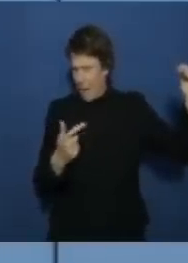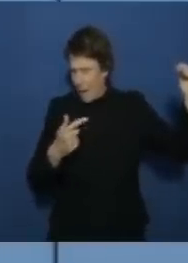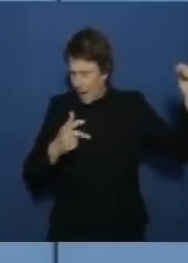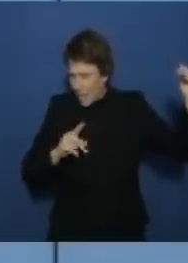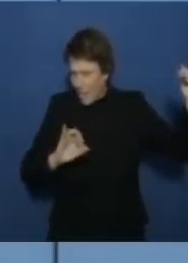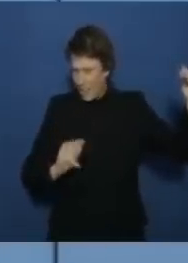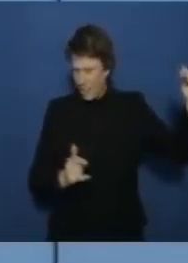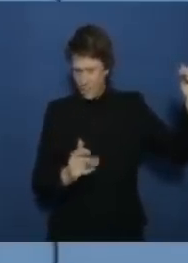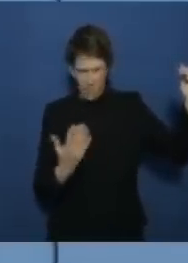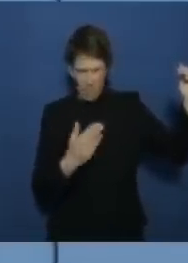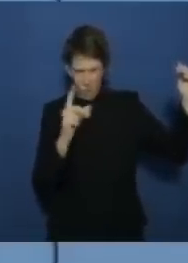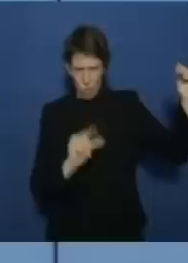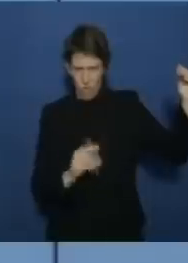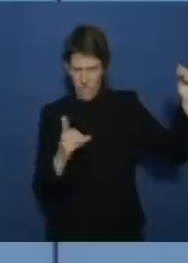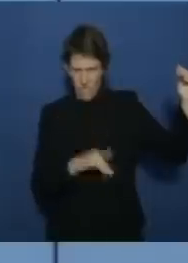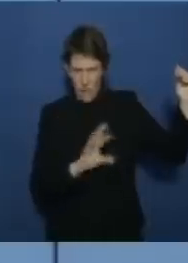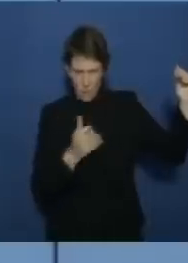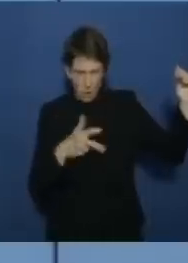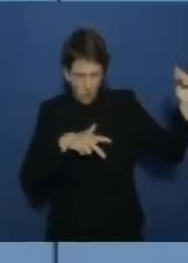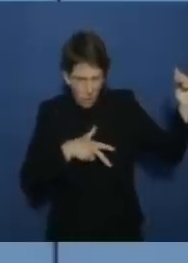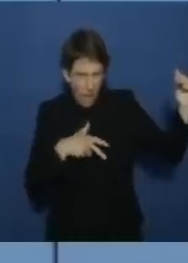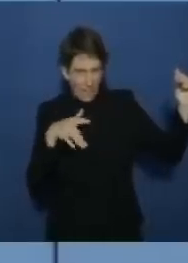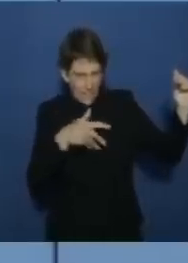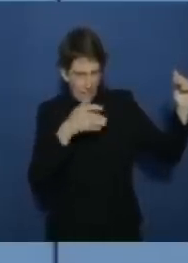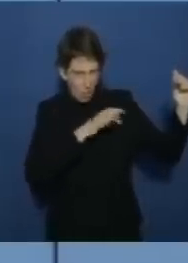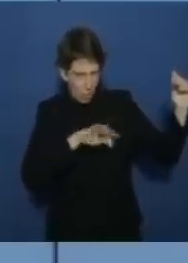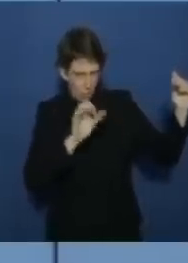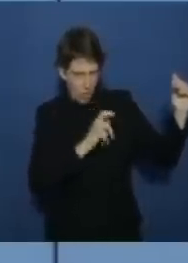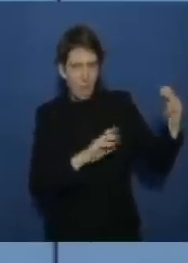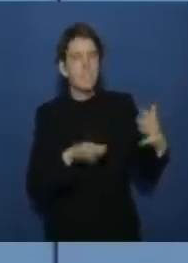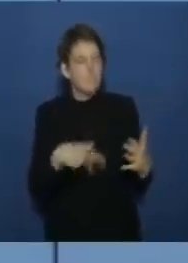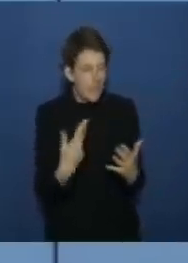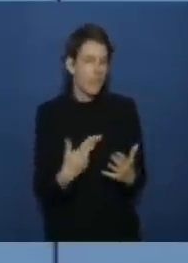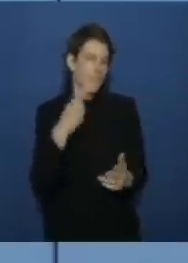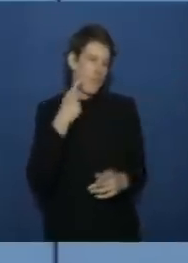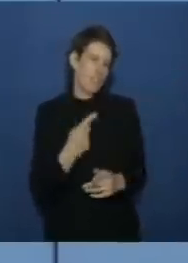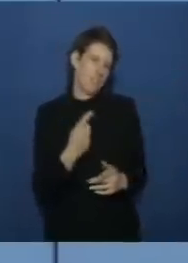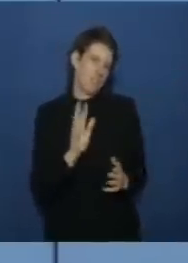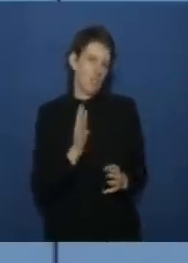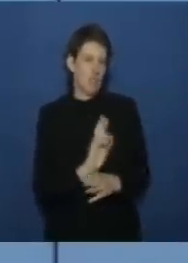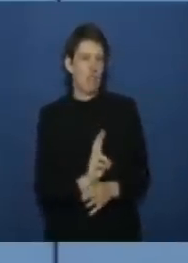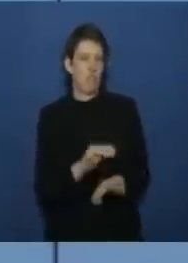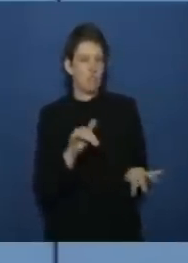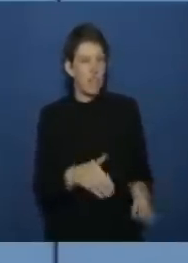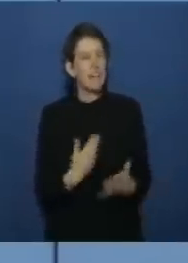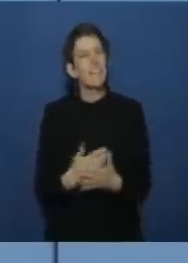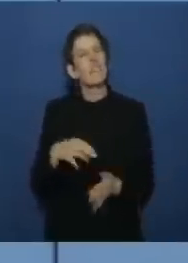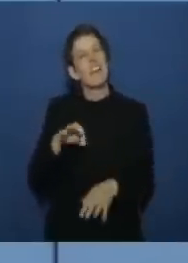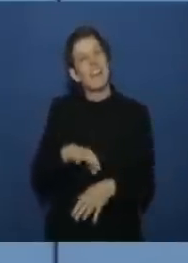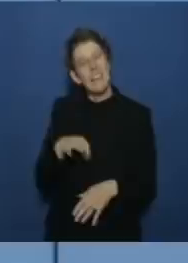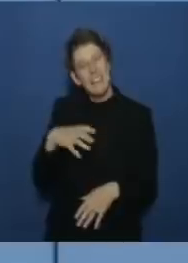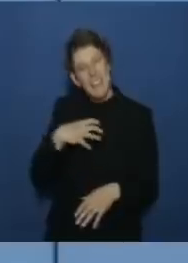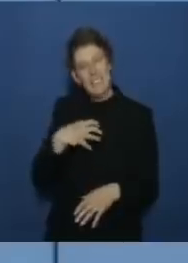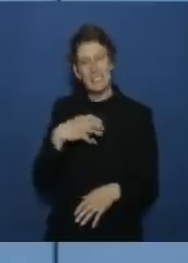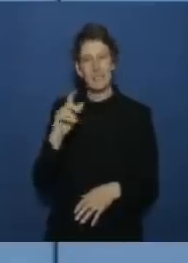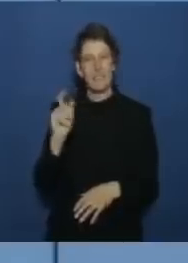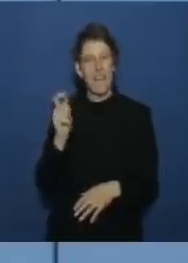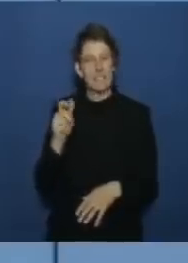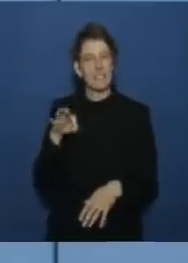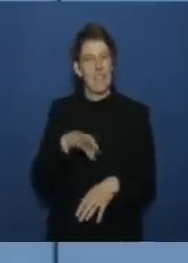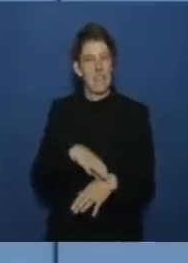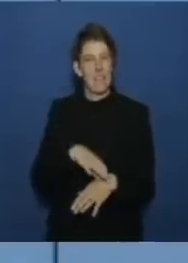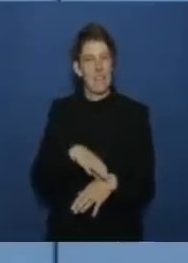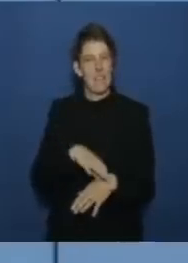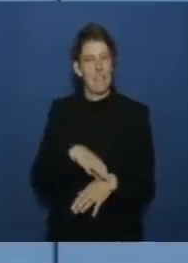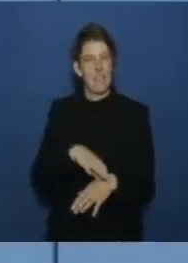abrechnungen nicht stimmt und insofern gibt es dann auch für die kassenärztlichen vereinigungen die möglichkeit diese rechnungen dann auf plausibilität zu